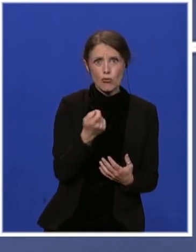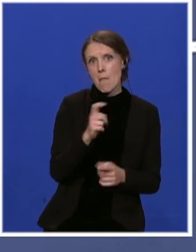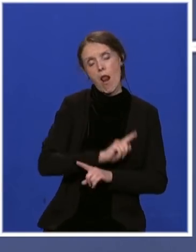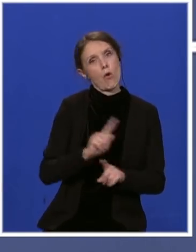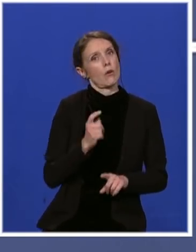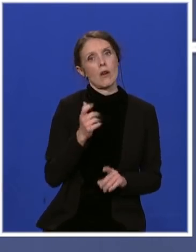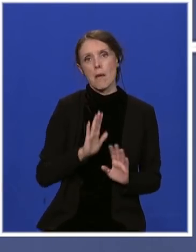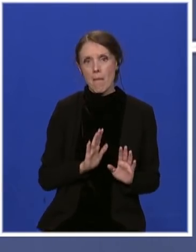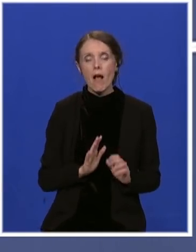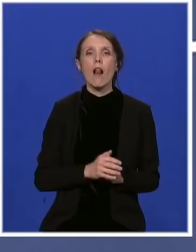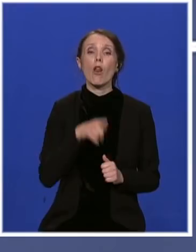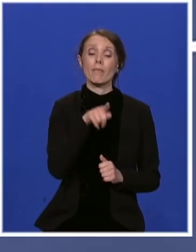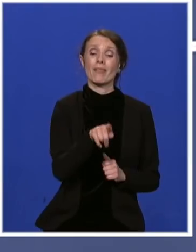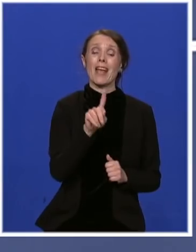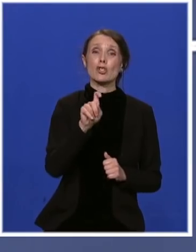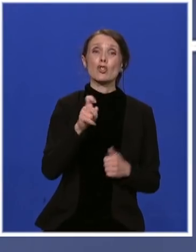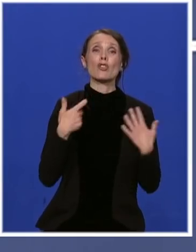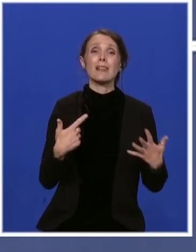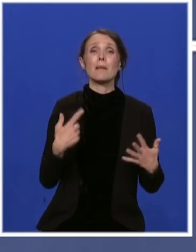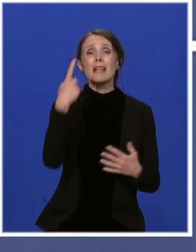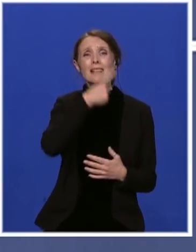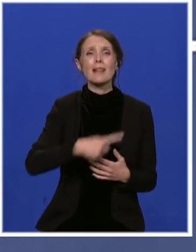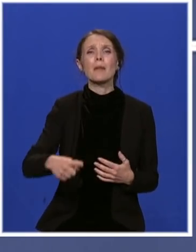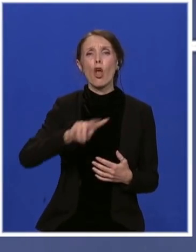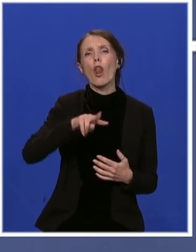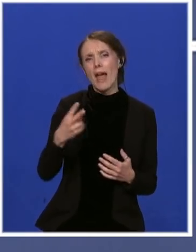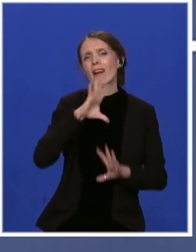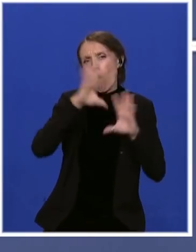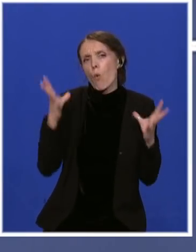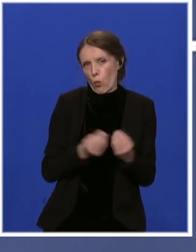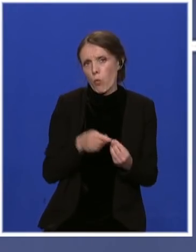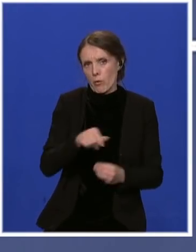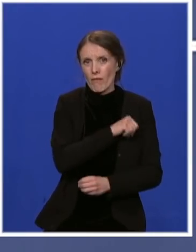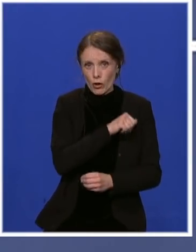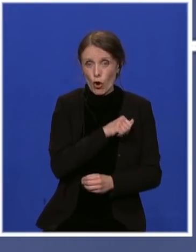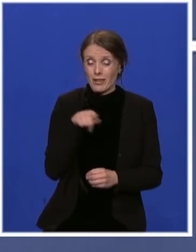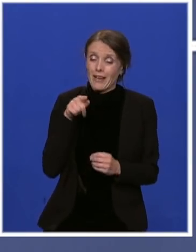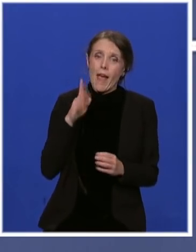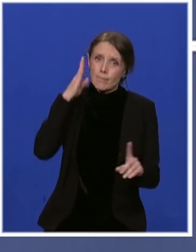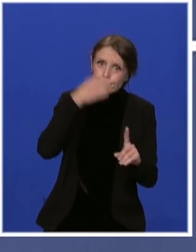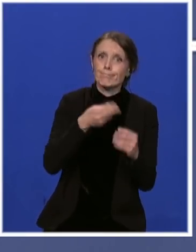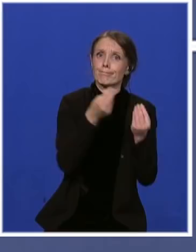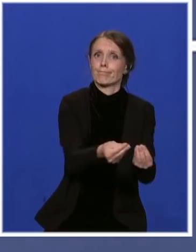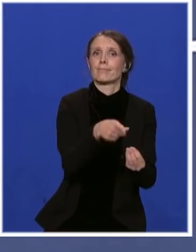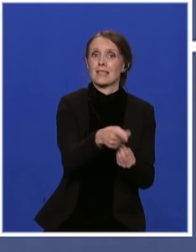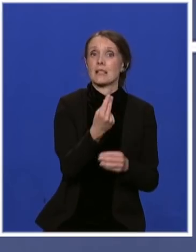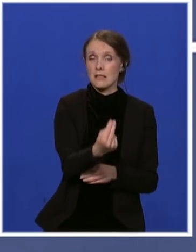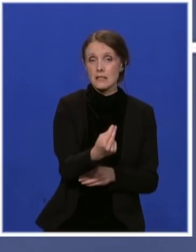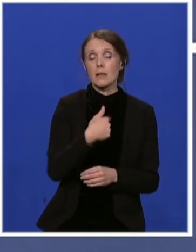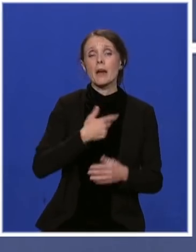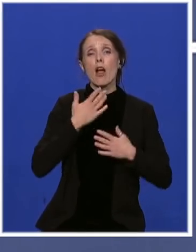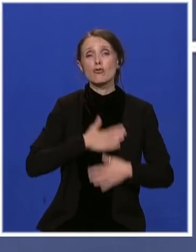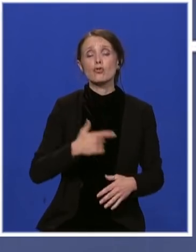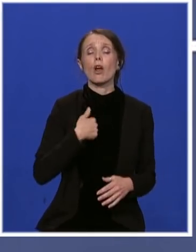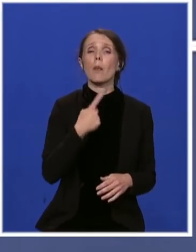170 miliona evra za Srbiju i ja bih govorio i želeo da govorim